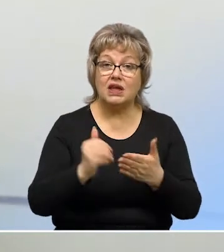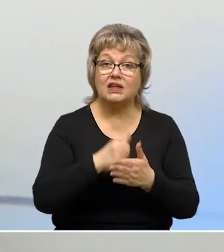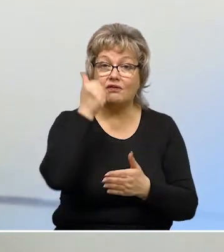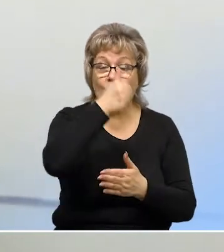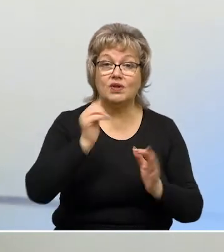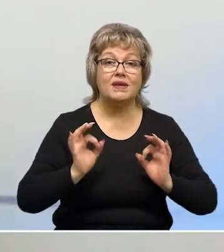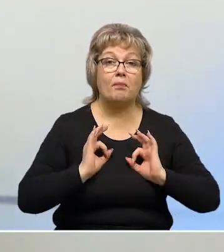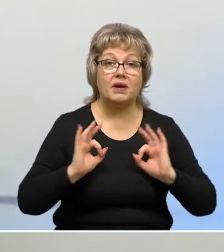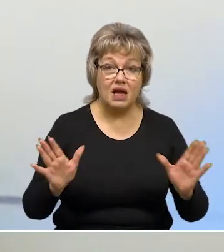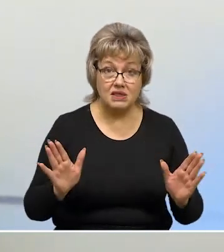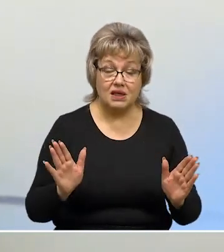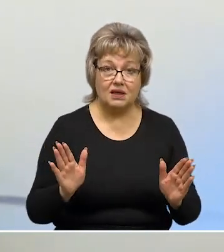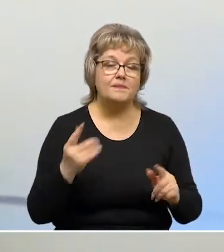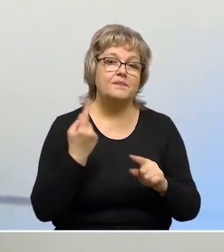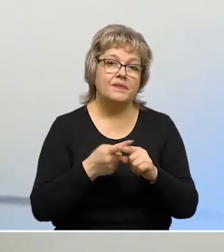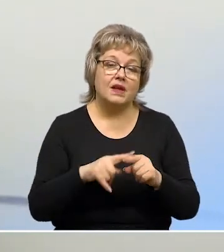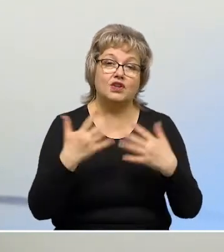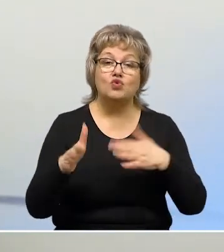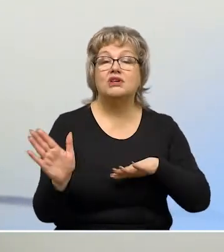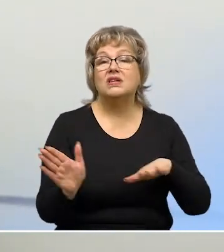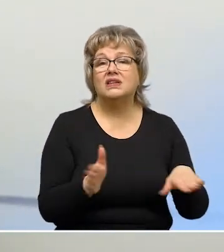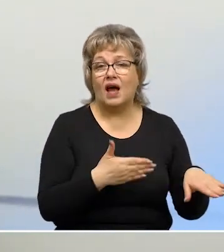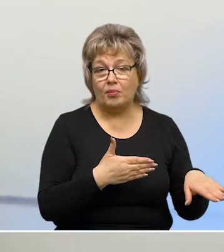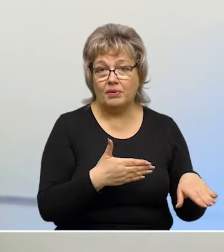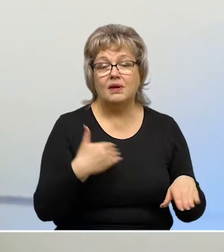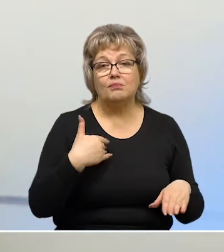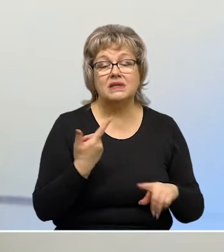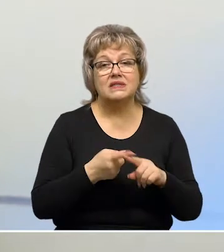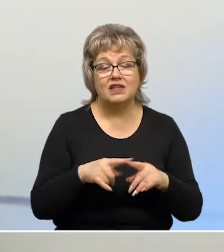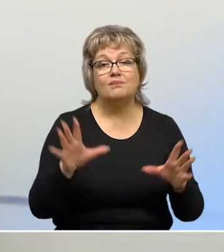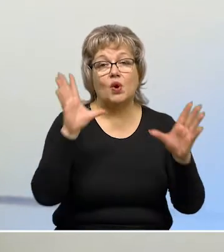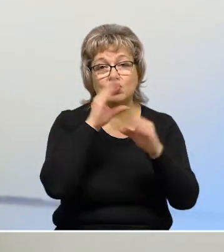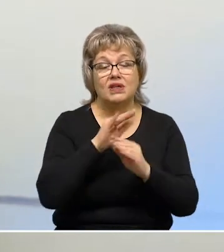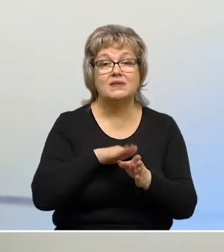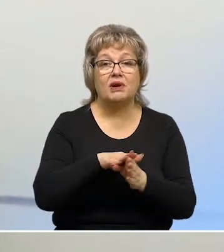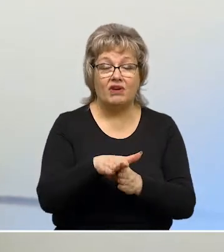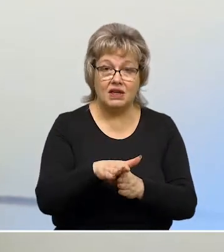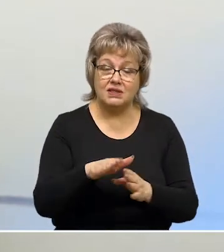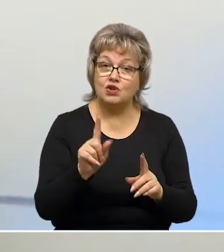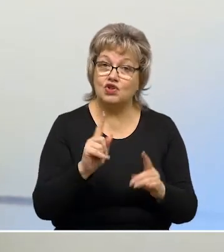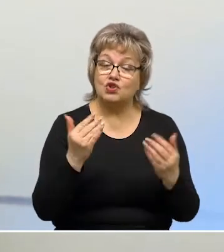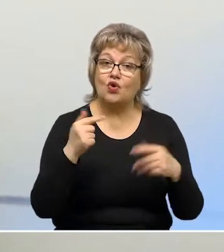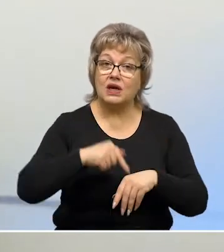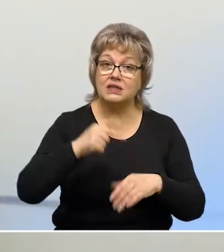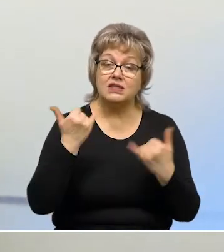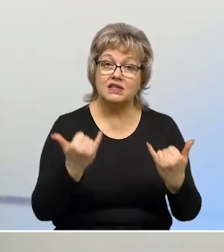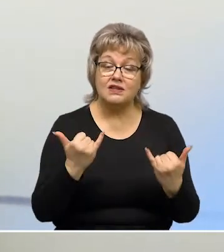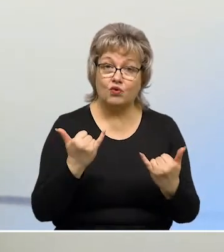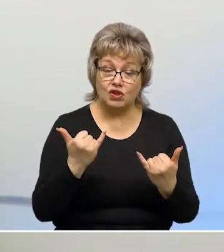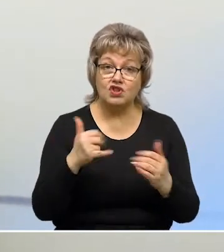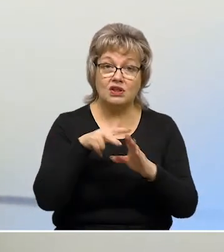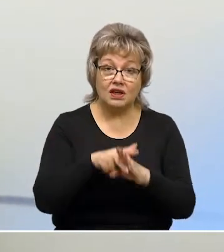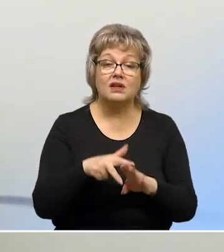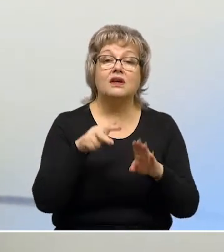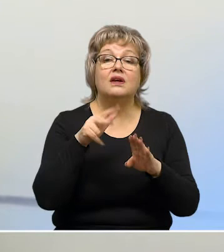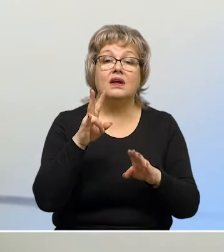новогодние праздники – это уже пройденный этап, мы с этим научились бороться. Что касается сегодняшней нагрузки,